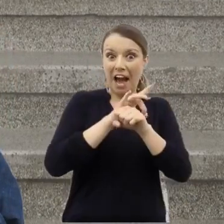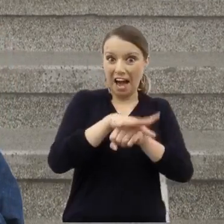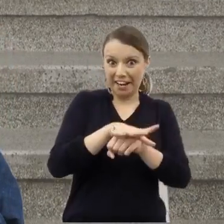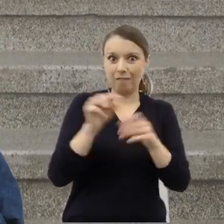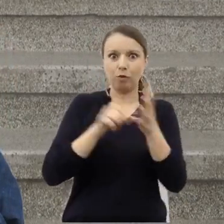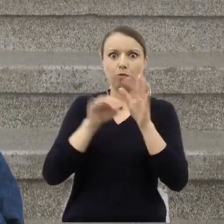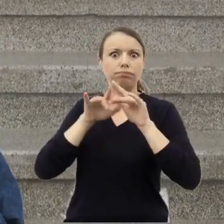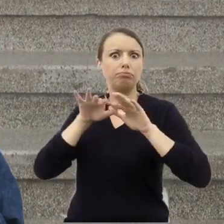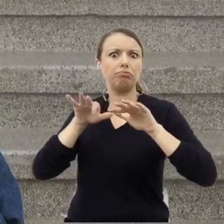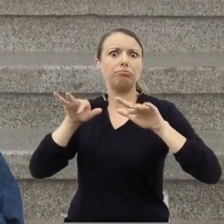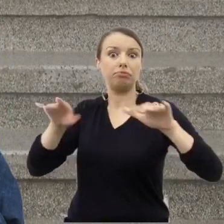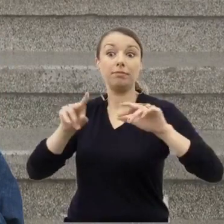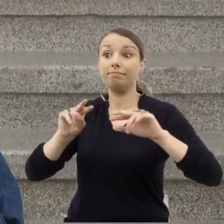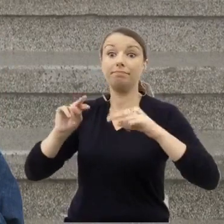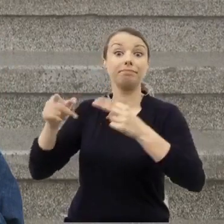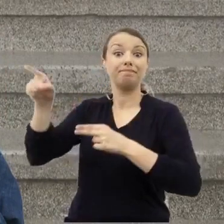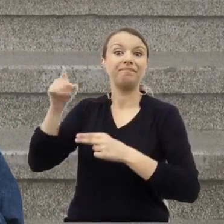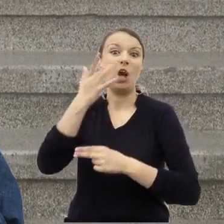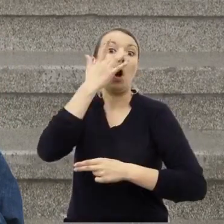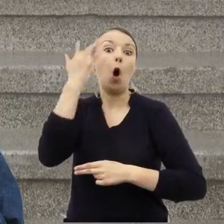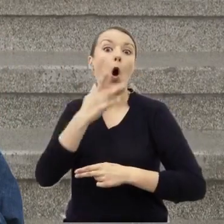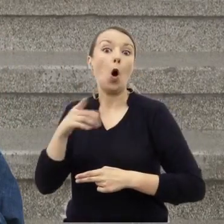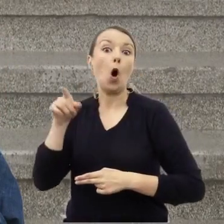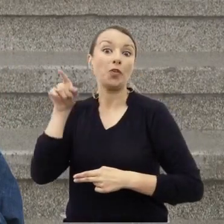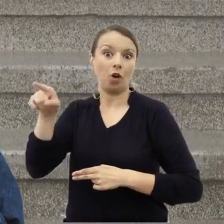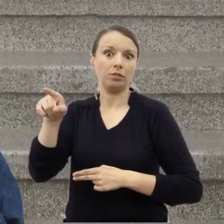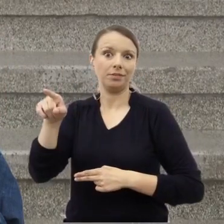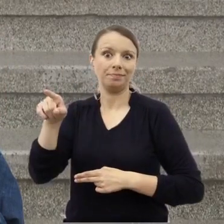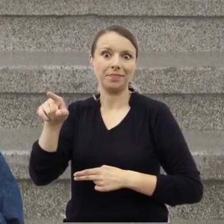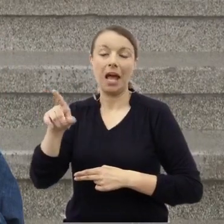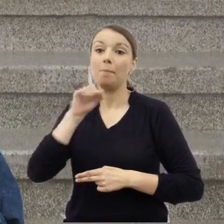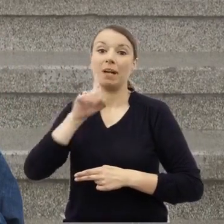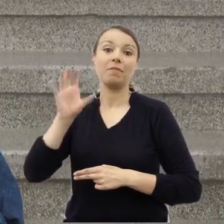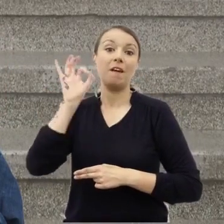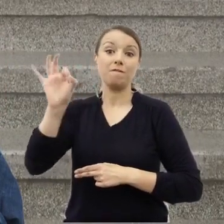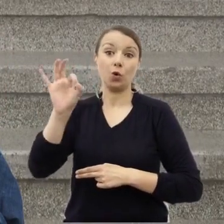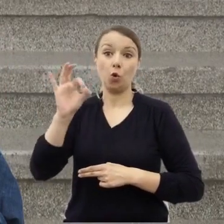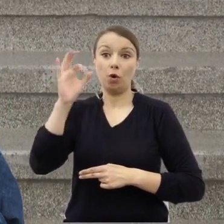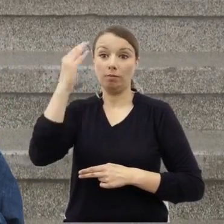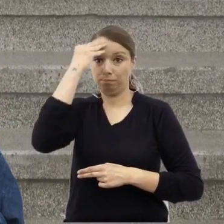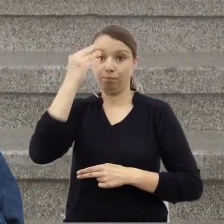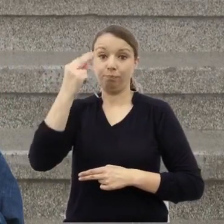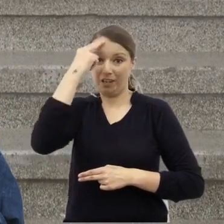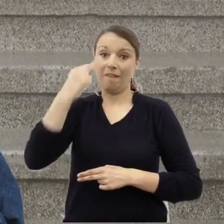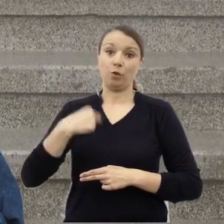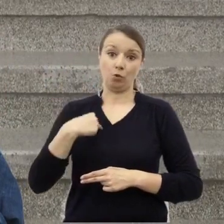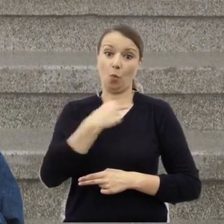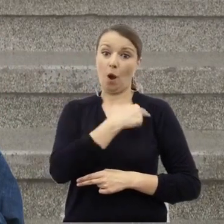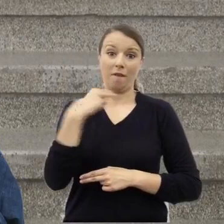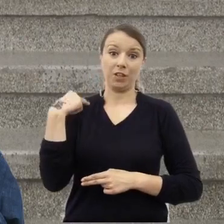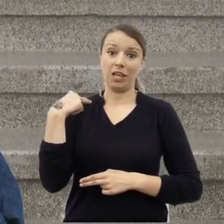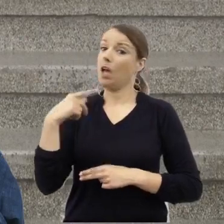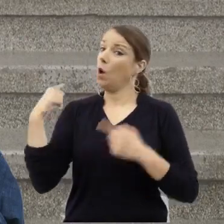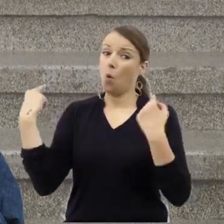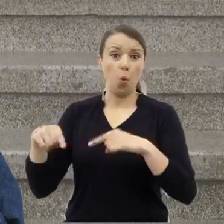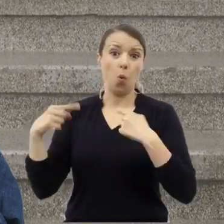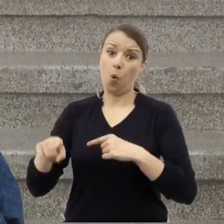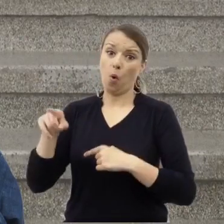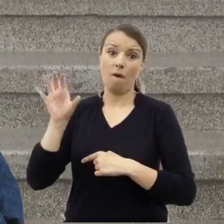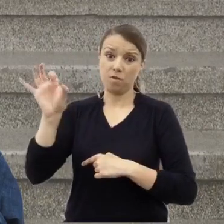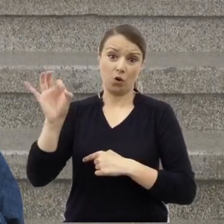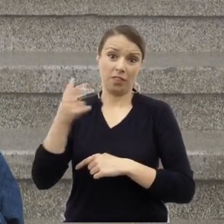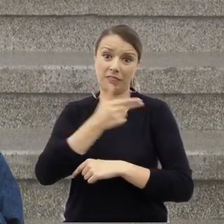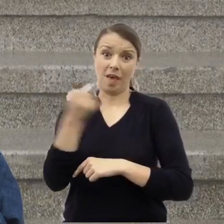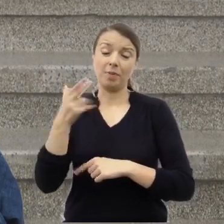gdzie w prawosławnym chrześcijaństwie prawie jej w ogóle nie było. Ona rzeczywiście została przeswojona z tych